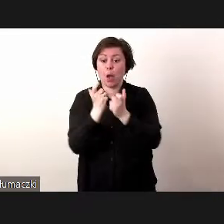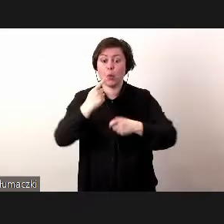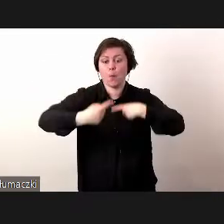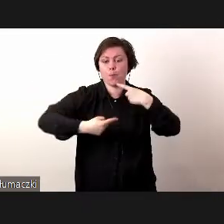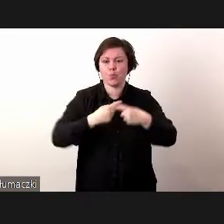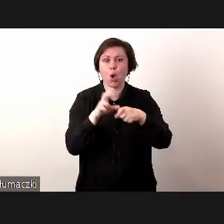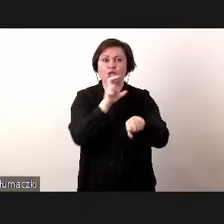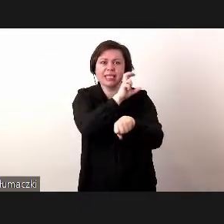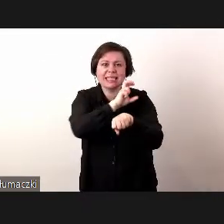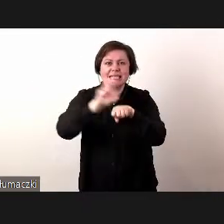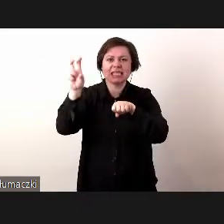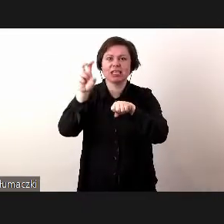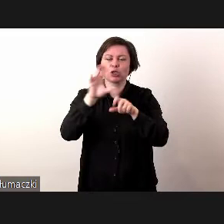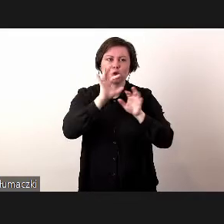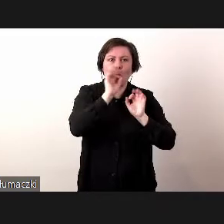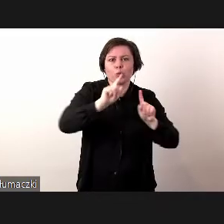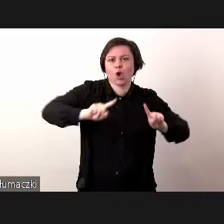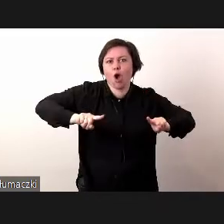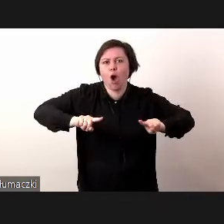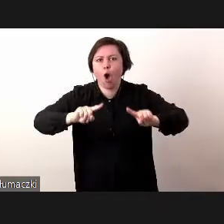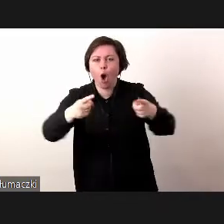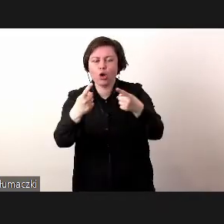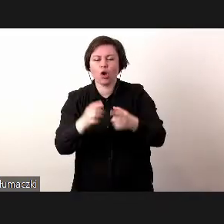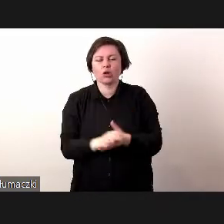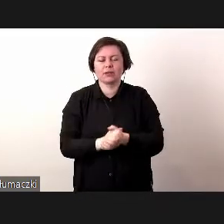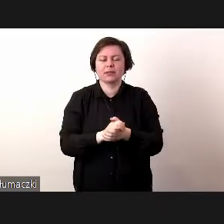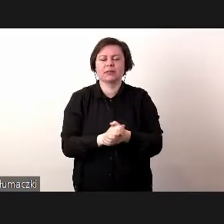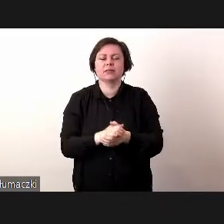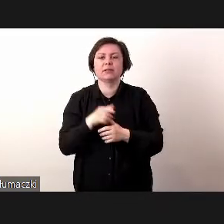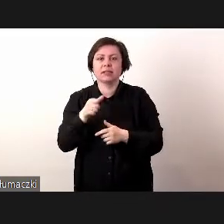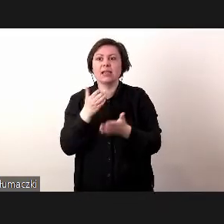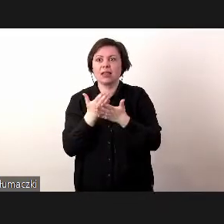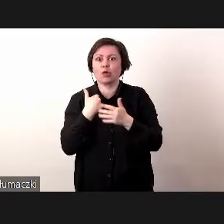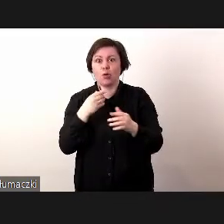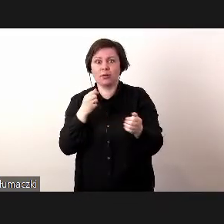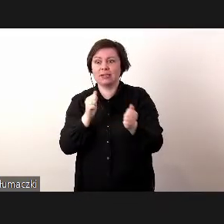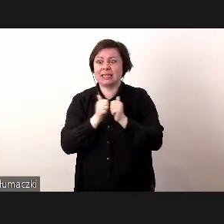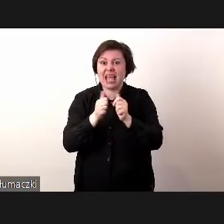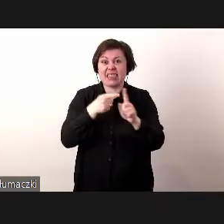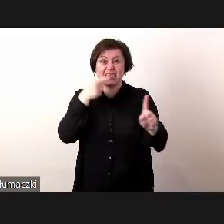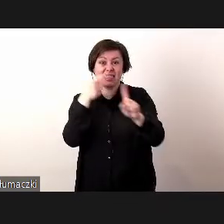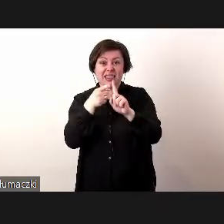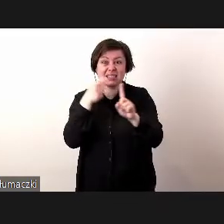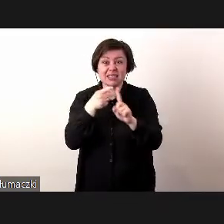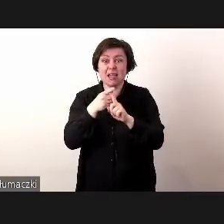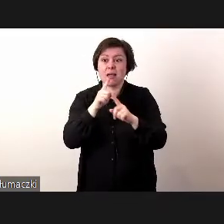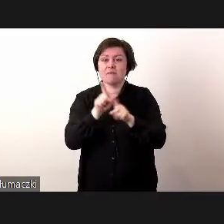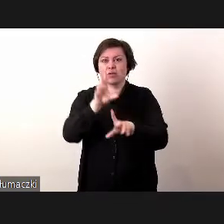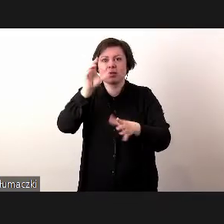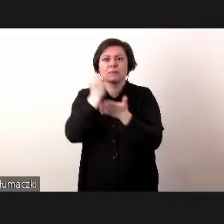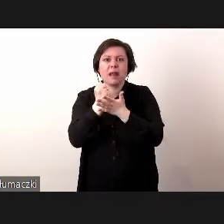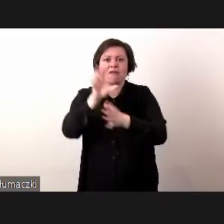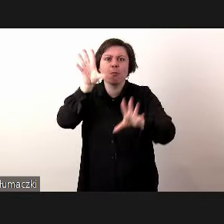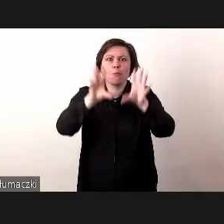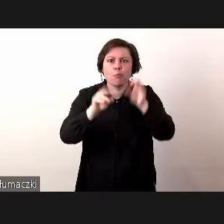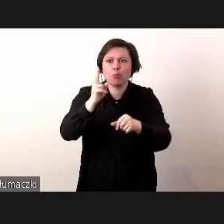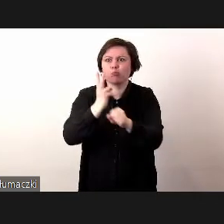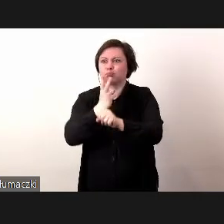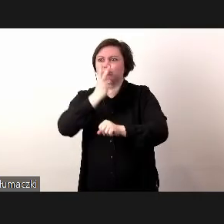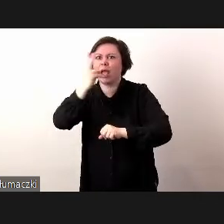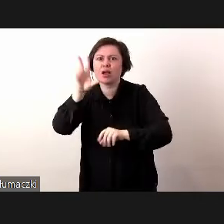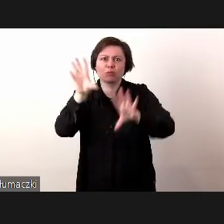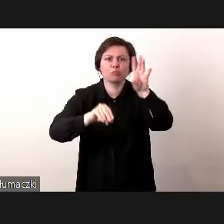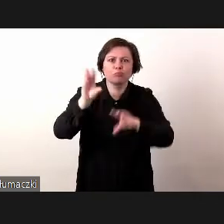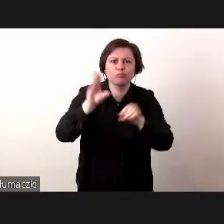zorganizować. No i tutaj te wyzwania związane też z budżetem, przekraczaniem